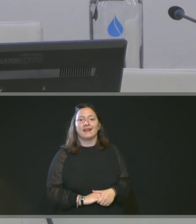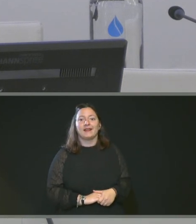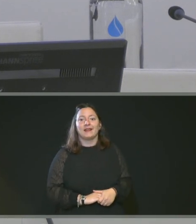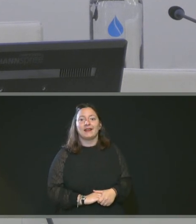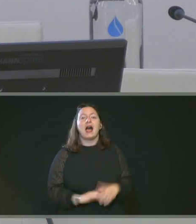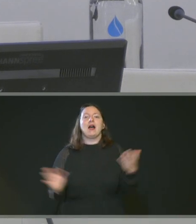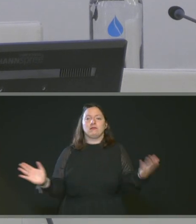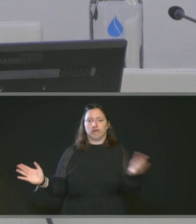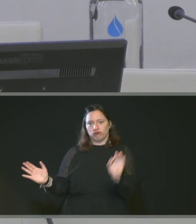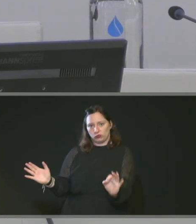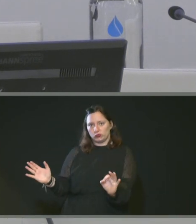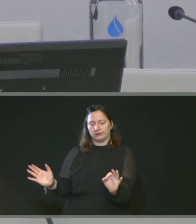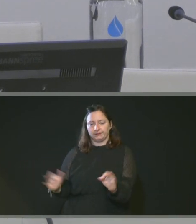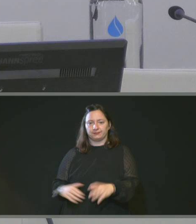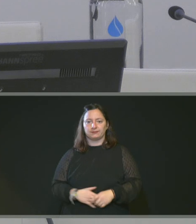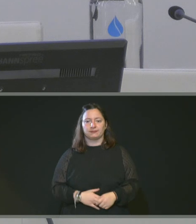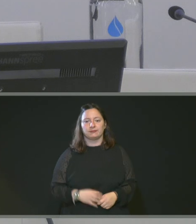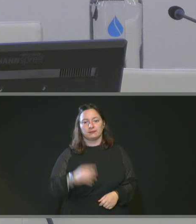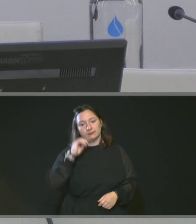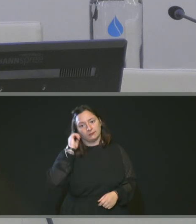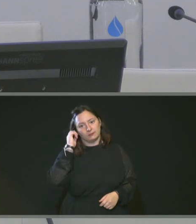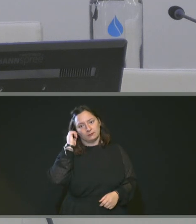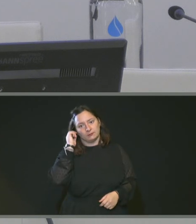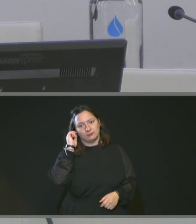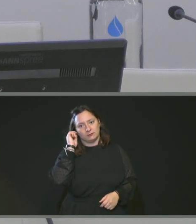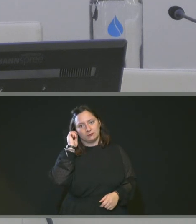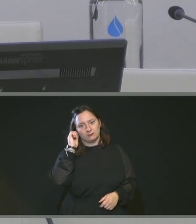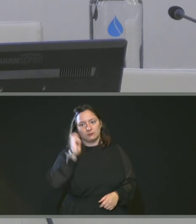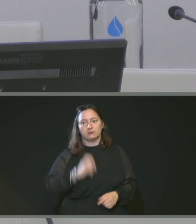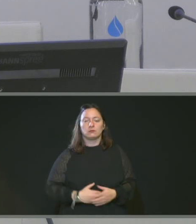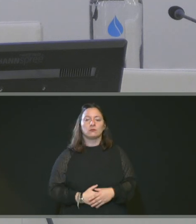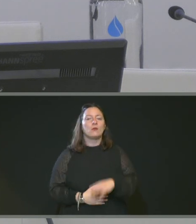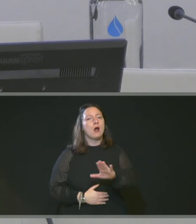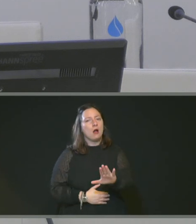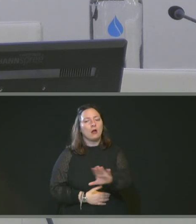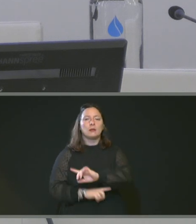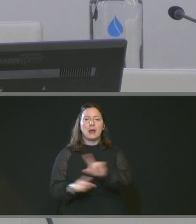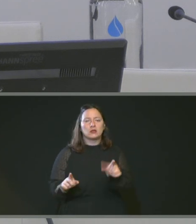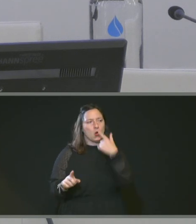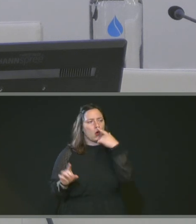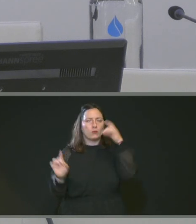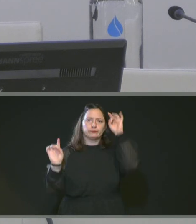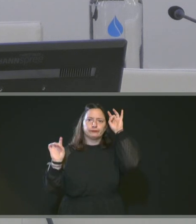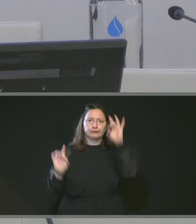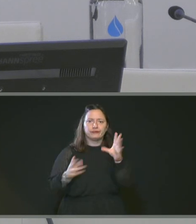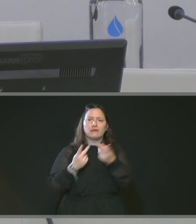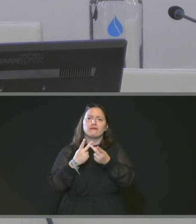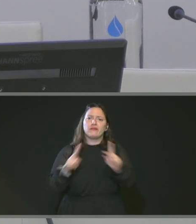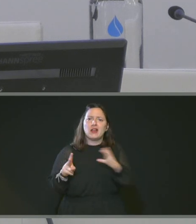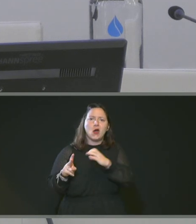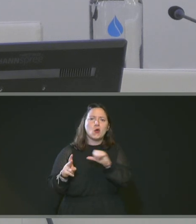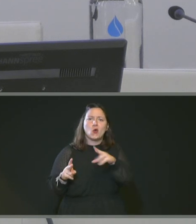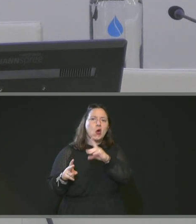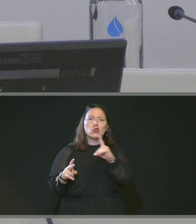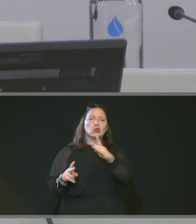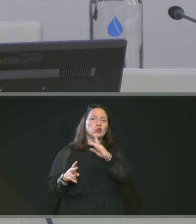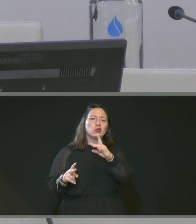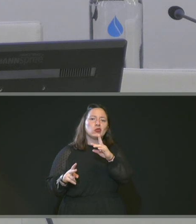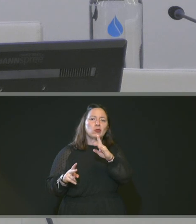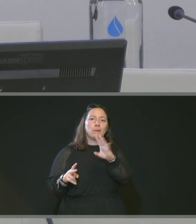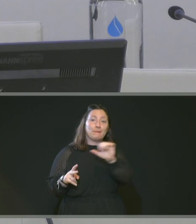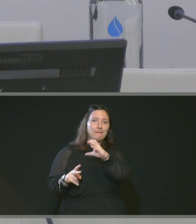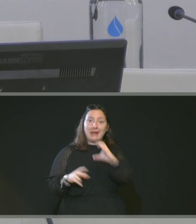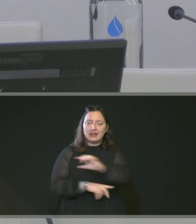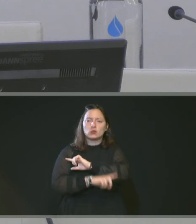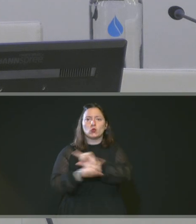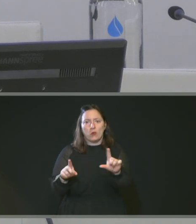Oui, tout à fait, tout à fait, tout à fait. Alors attention, je n'ai pas une position de principe sur la commune de Côte-Bec-les-Elle-Bœuf, une position de principe sur la